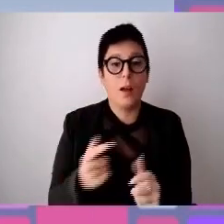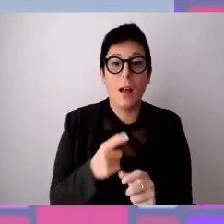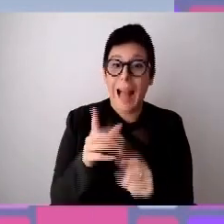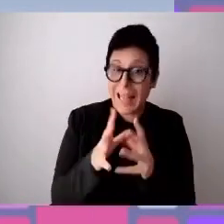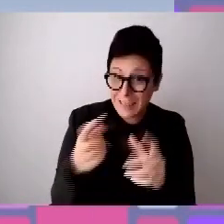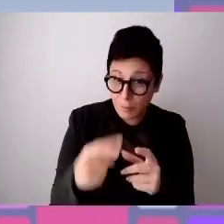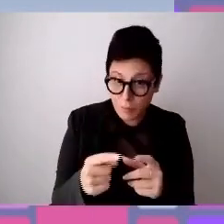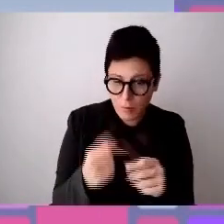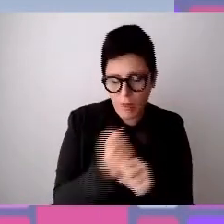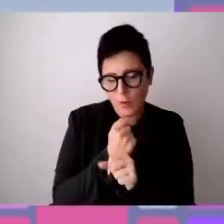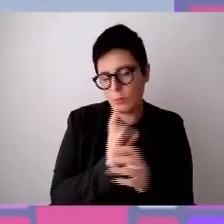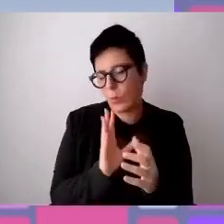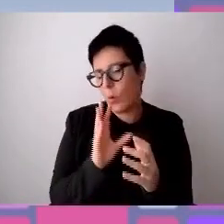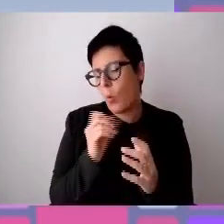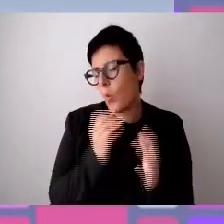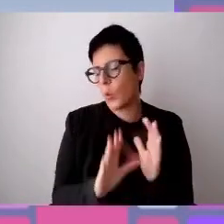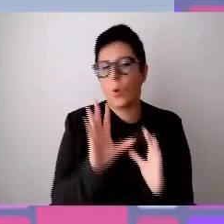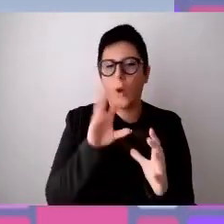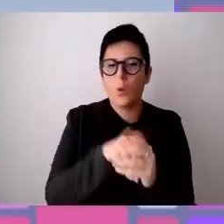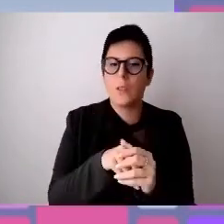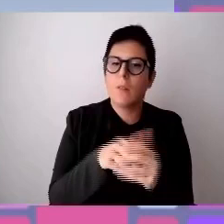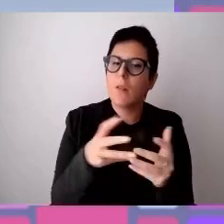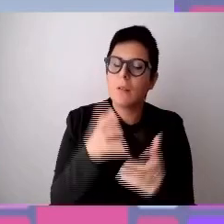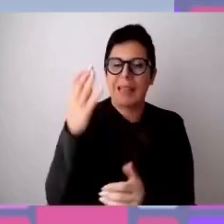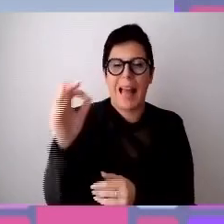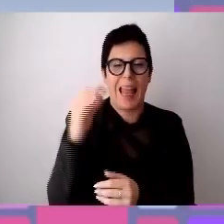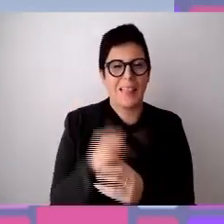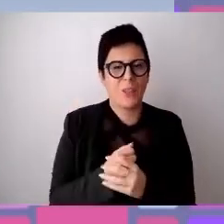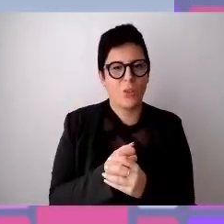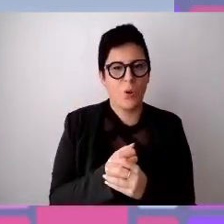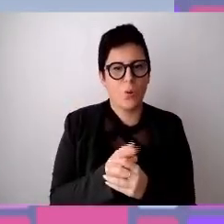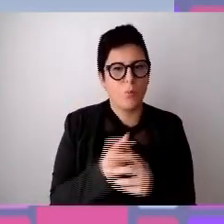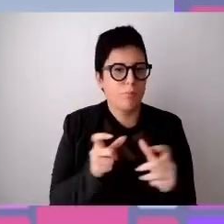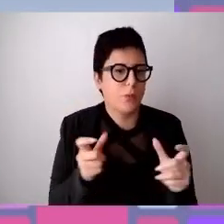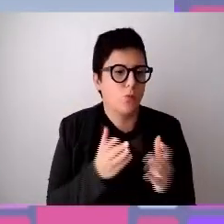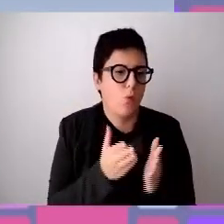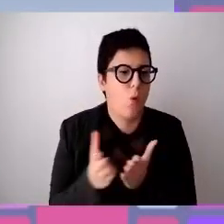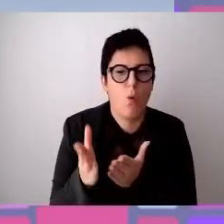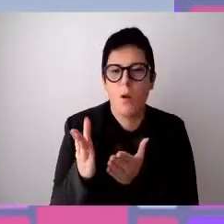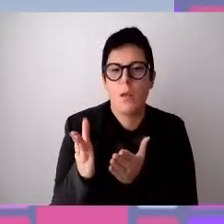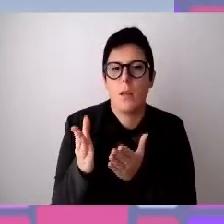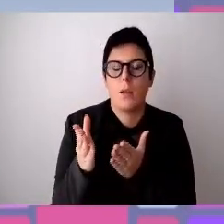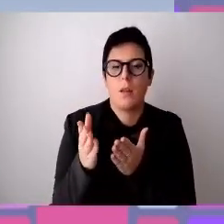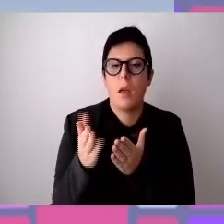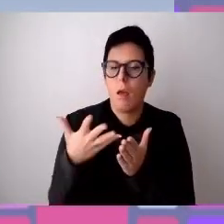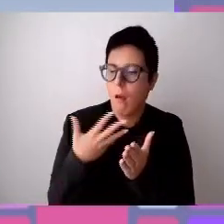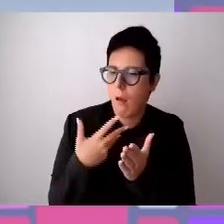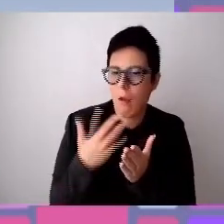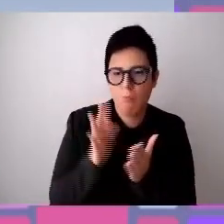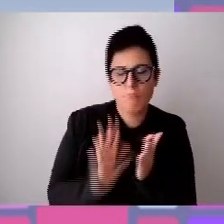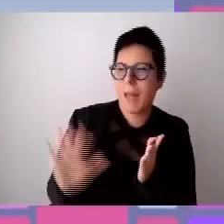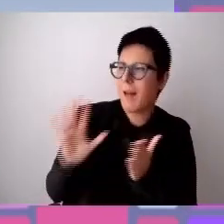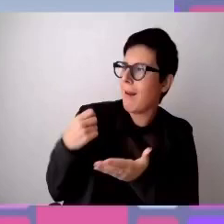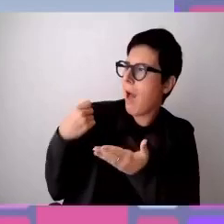inclusiva del talento quindi orientandosi anche con persone verso persone con background